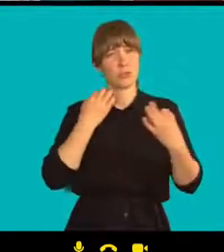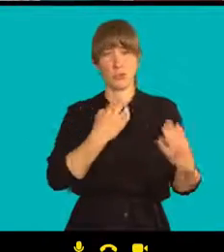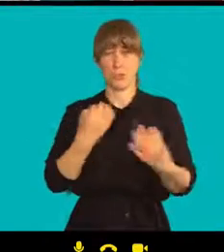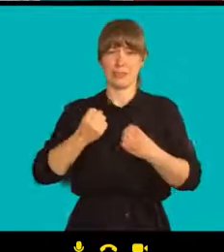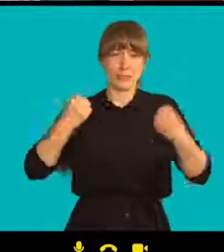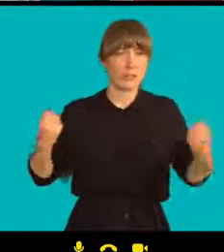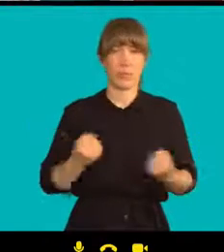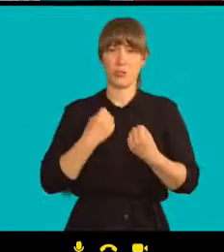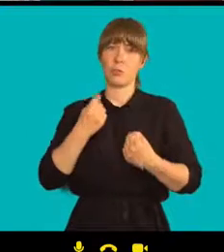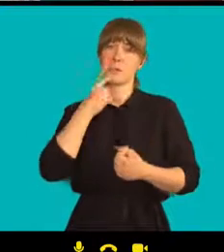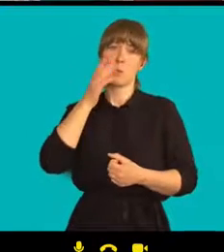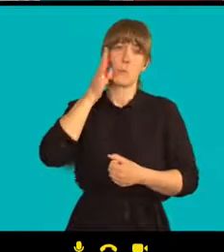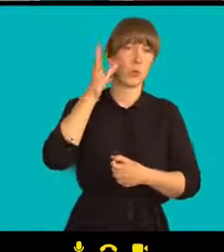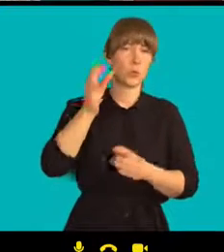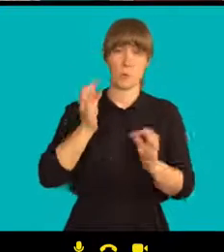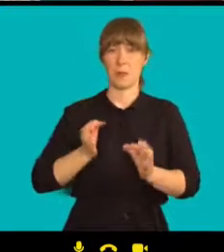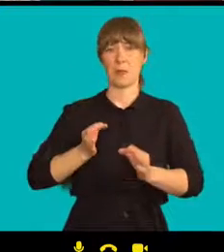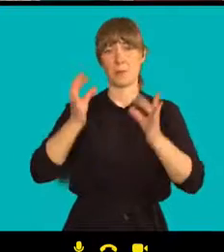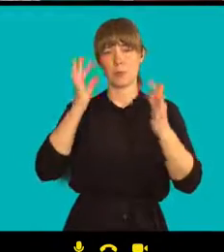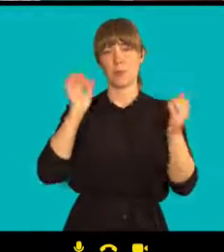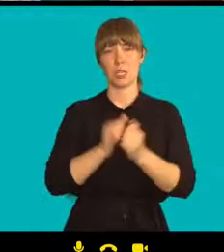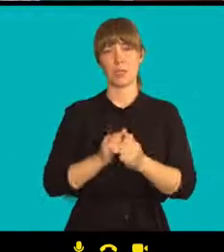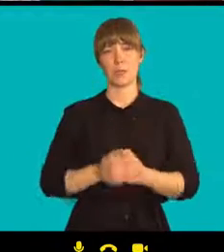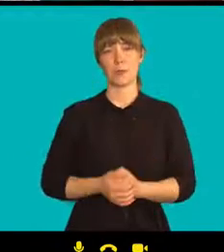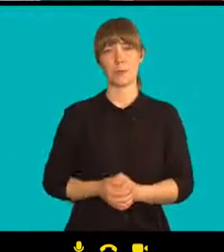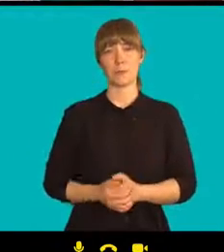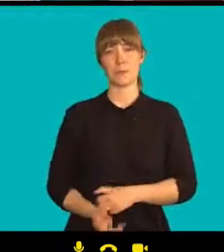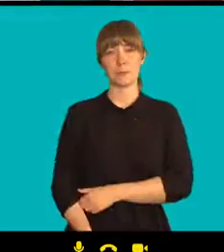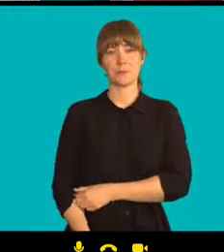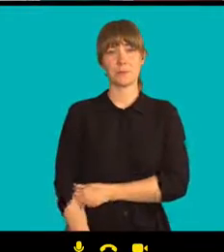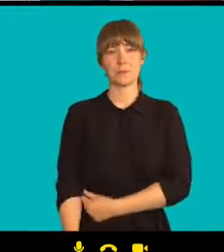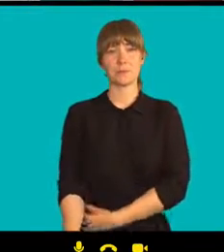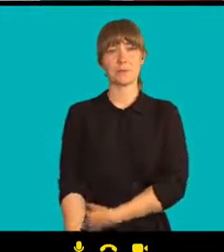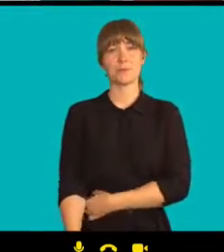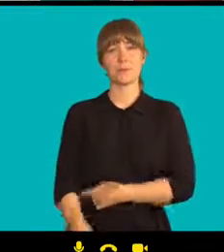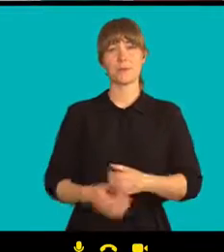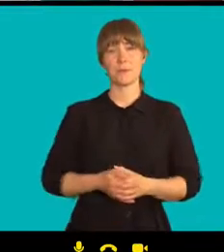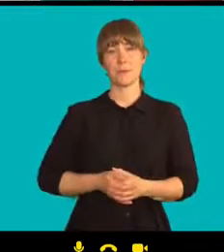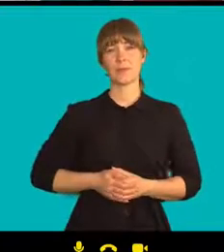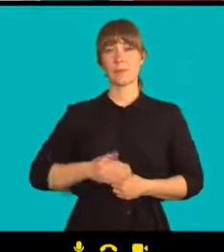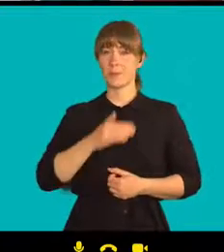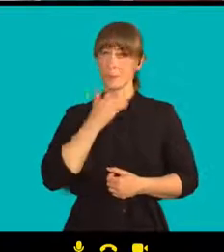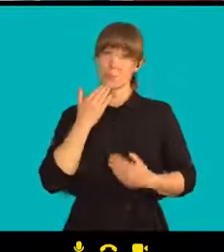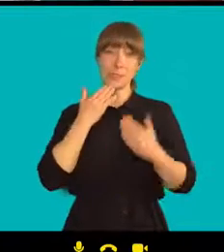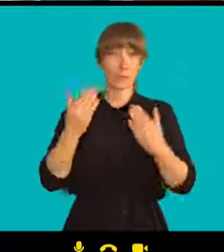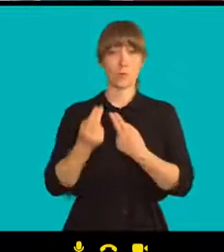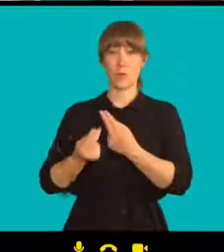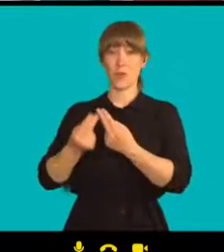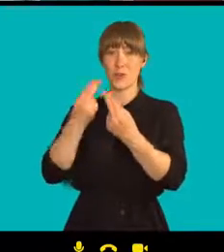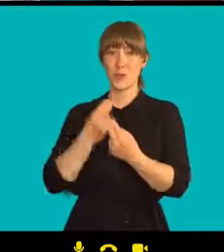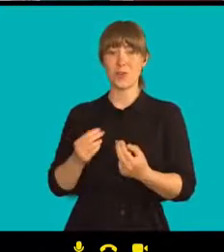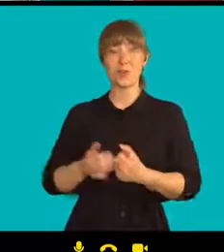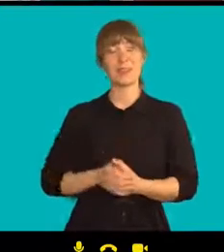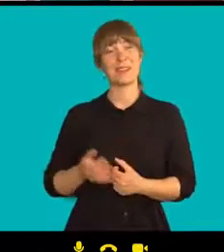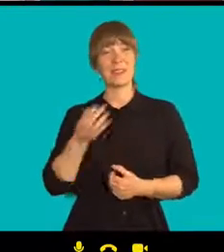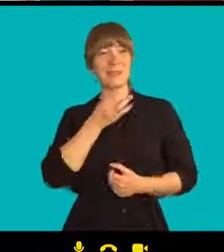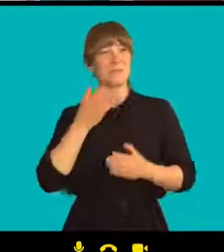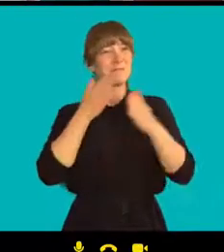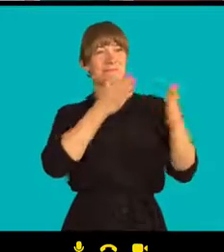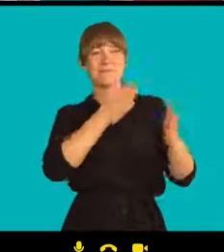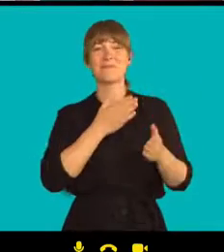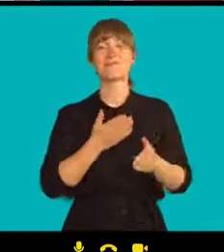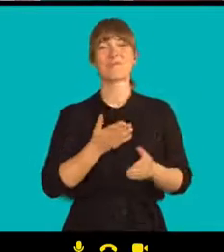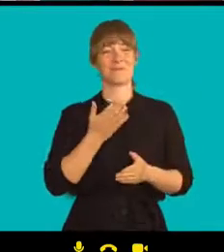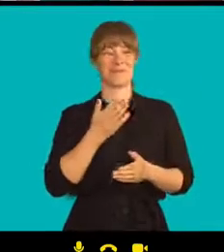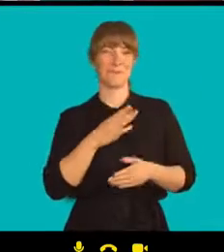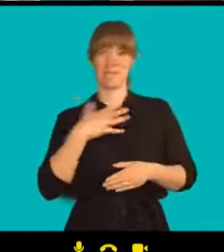na naší budoucnosti. Moc děkuju za tuhle odpověď. Pane bývalý ministře zahraničí Petříčku, vy